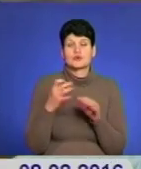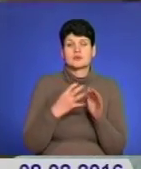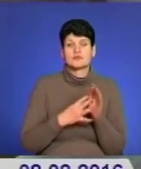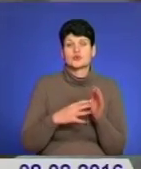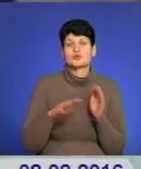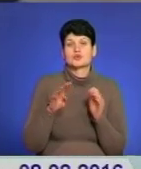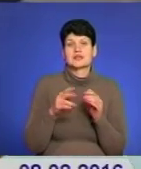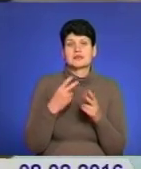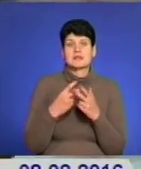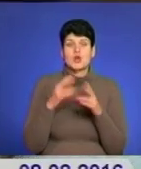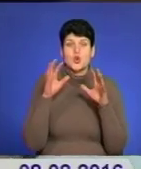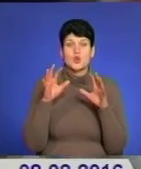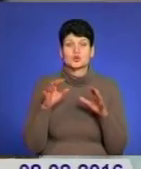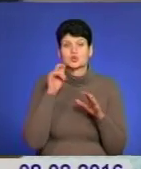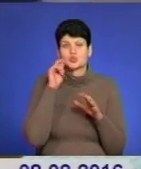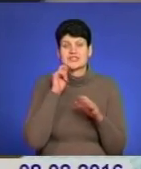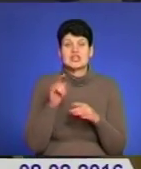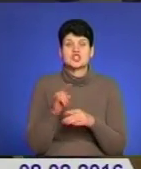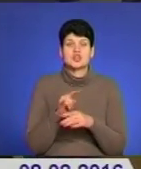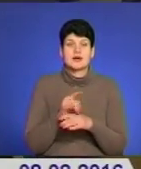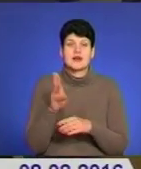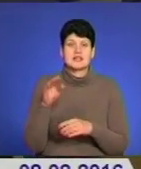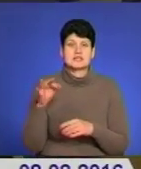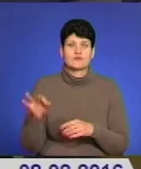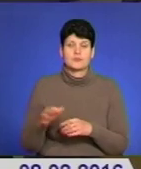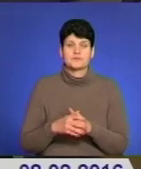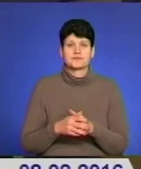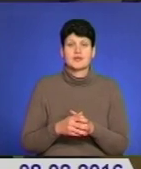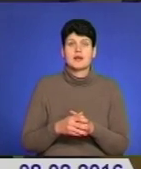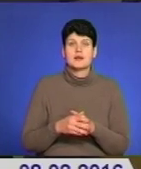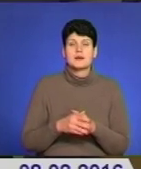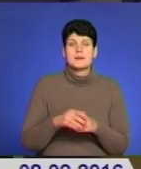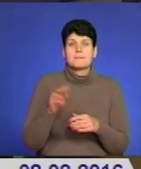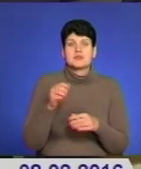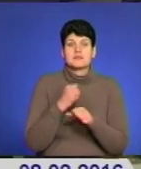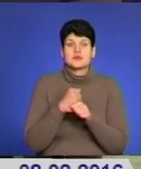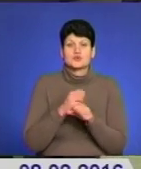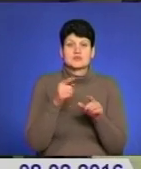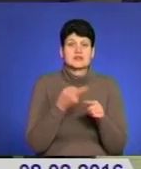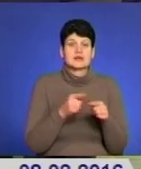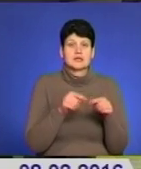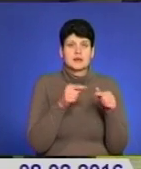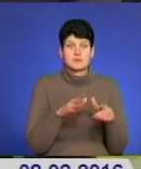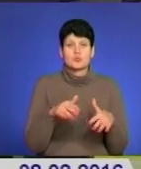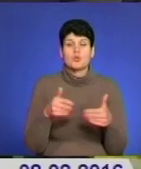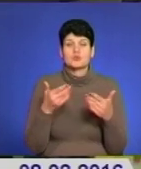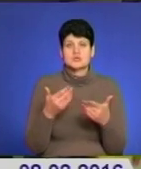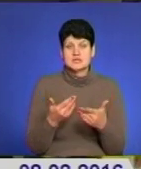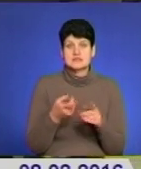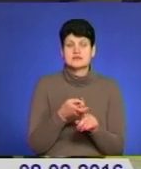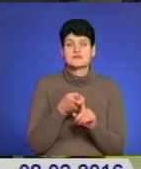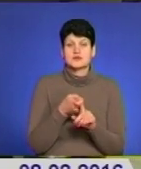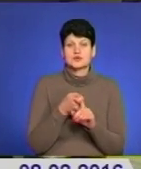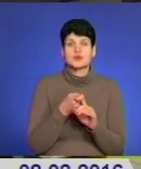Кримінального кодексу України «Шахрайство». Усіночі менеджери працюють з ось такими пропозиціями комерційними стосовно